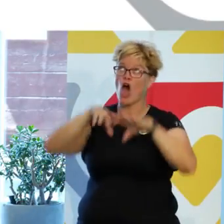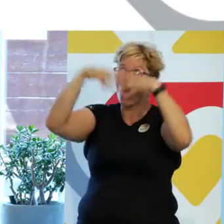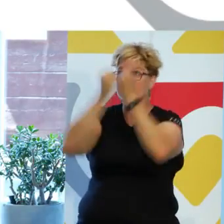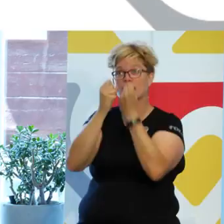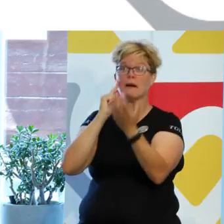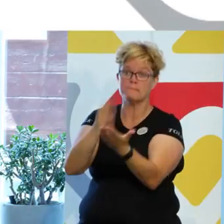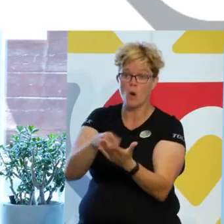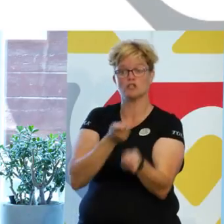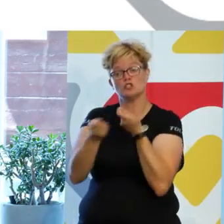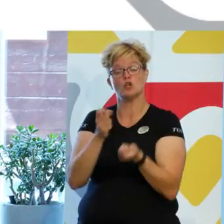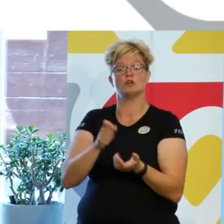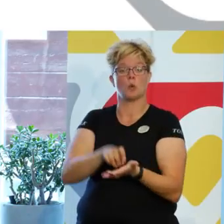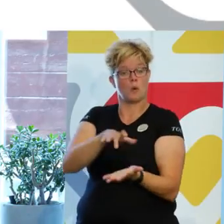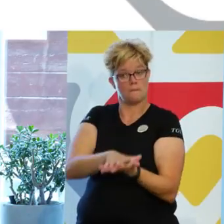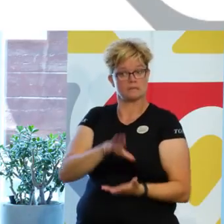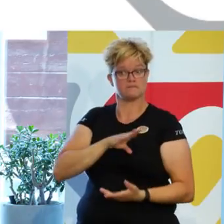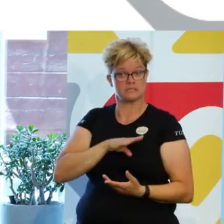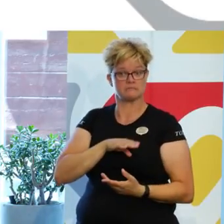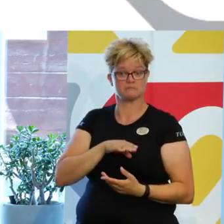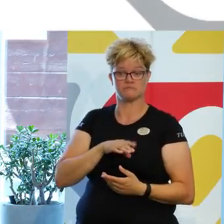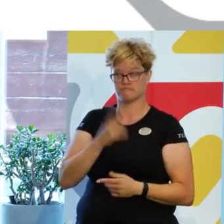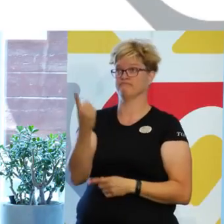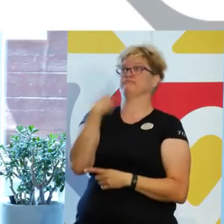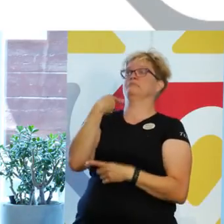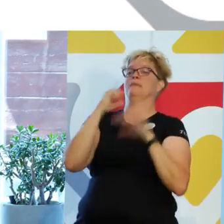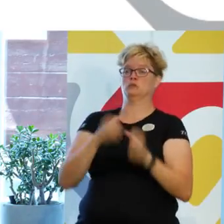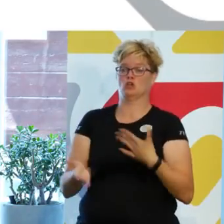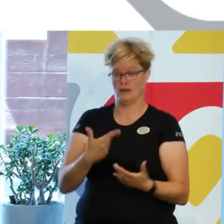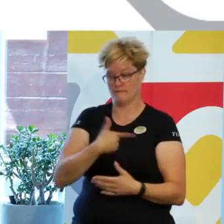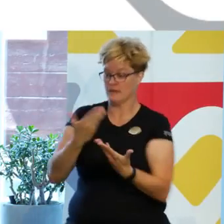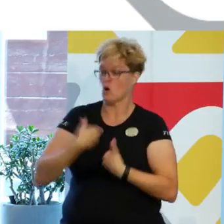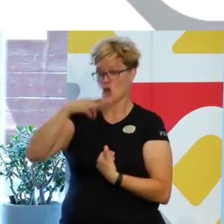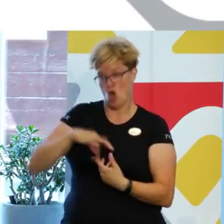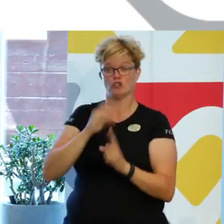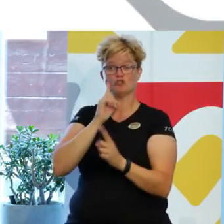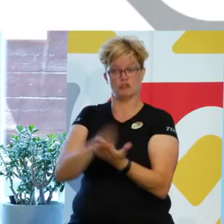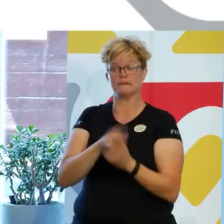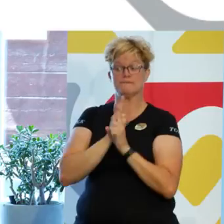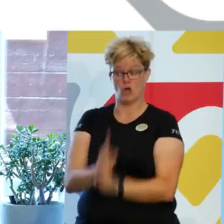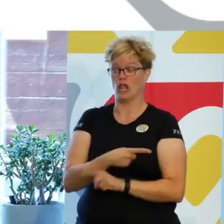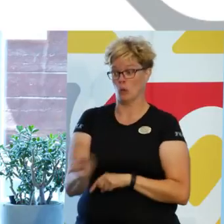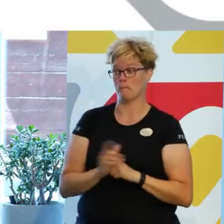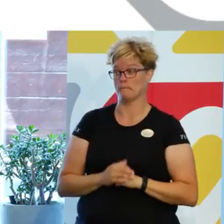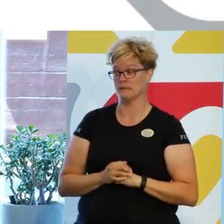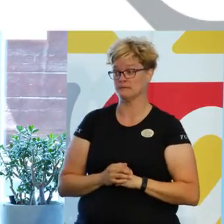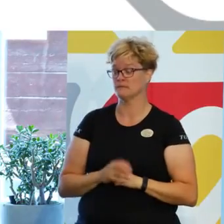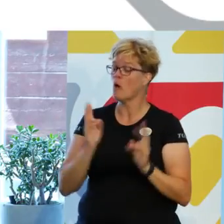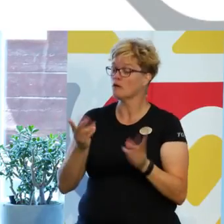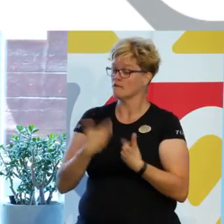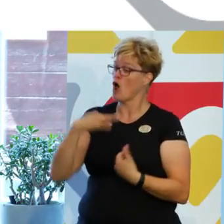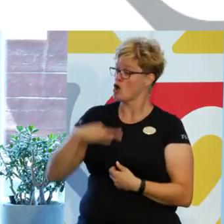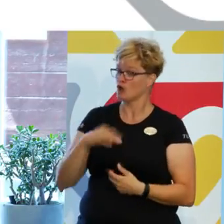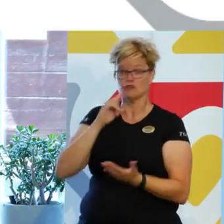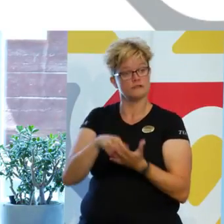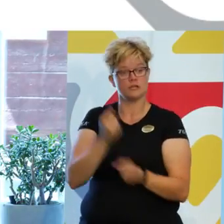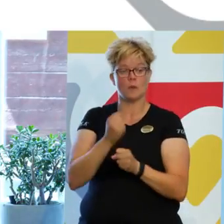styrdokument som har tagit fram. Det är det vi ålagda att göra. är vi får betalt för att göra. Vi får också betalt